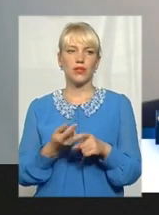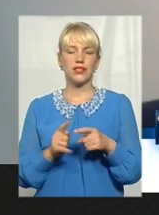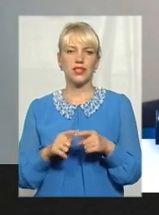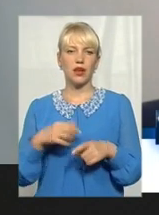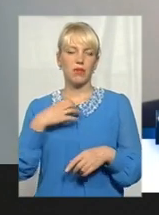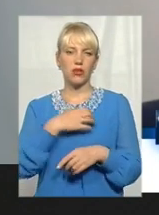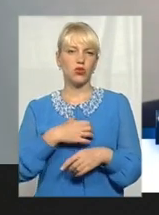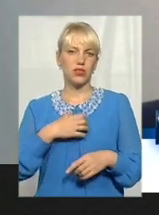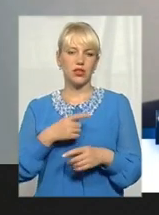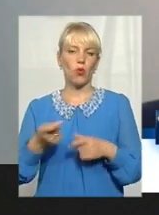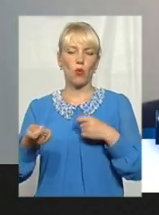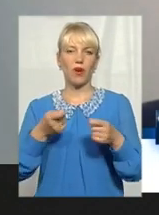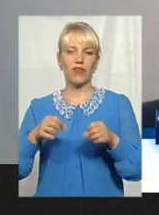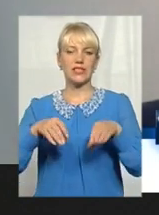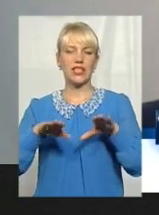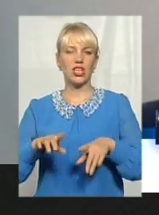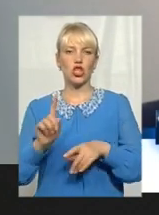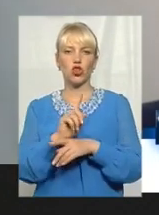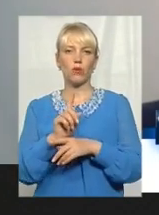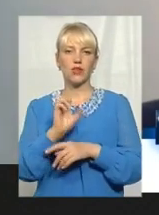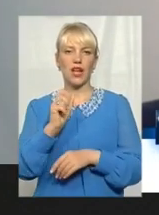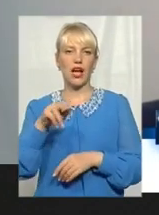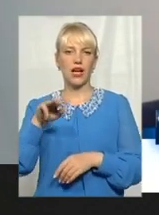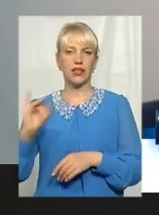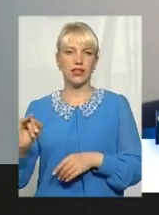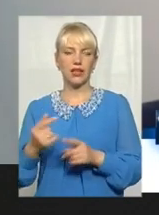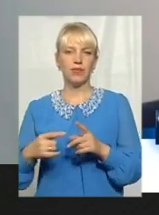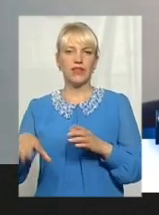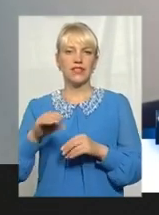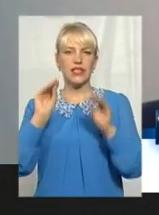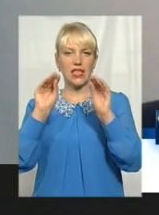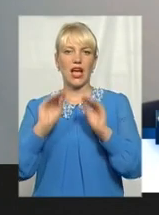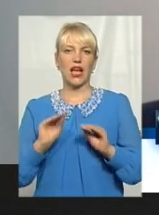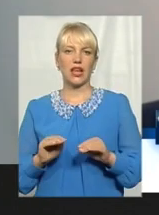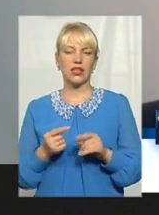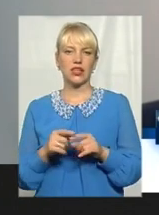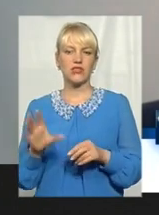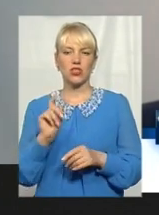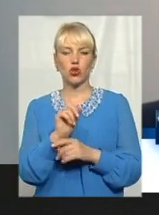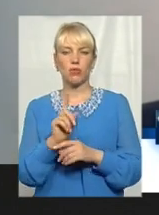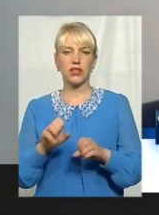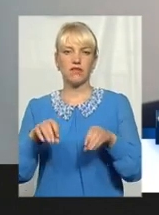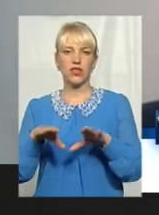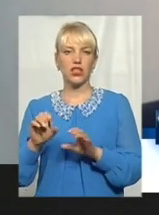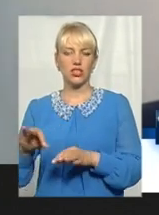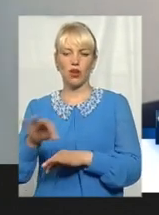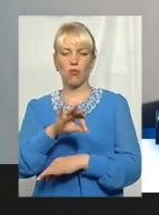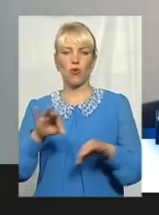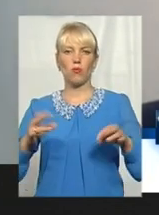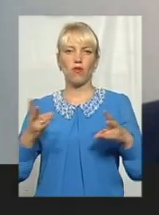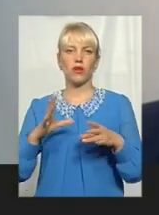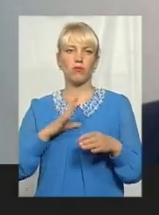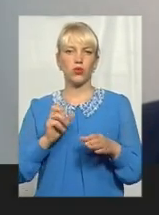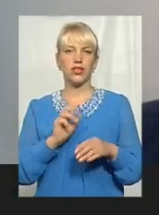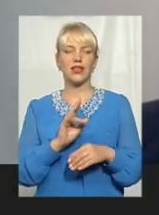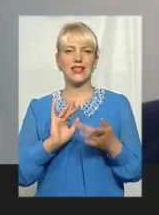управлінські рішення і нормативні акти. Ці акти, нормативні рішення, а також проекти, мають бути на